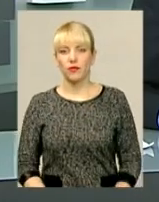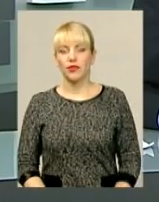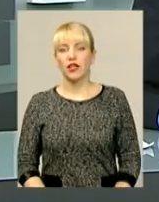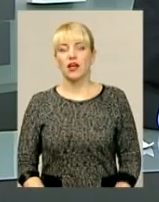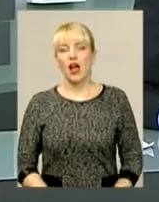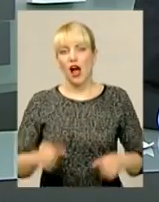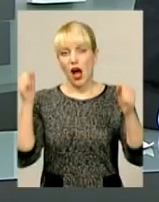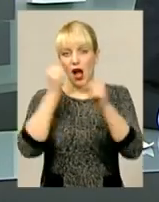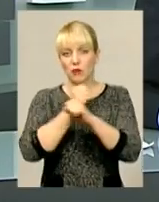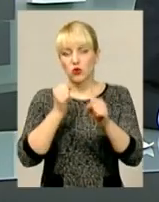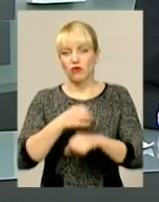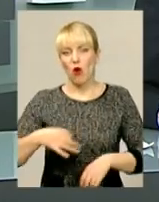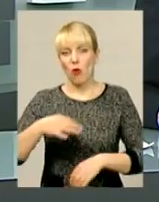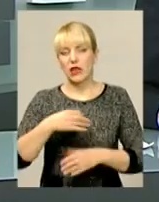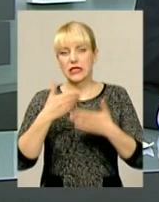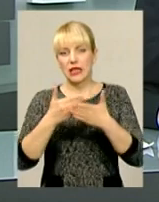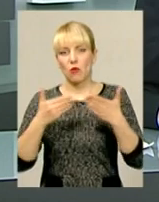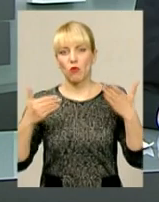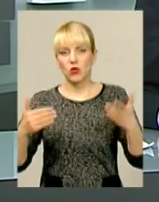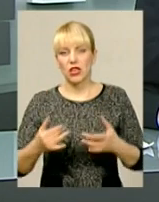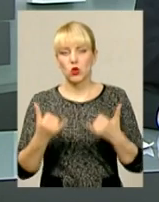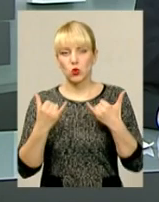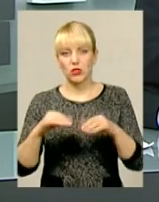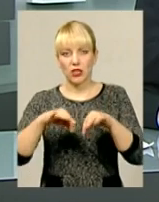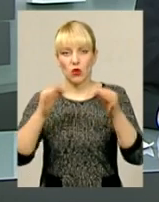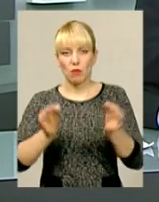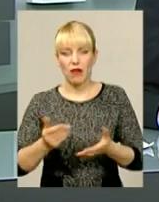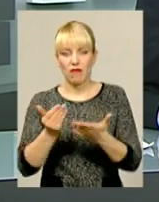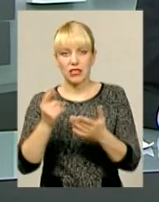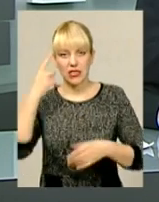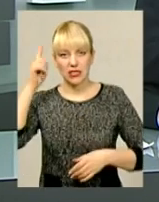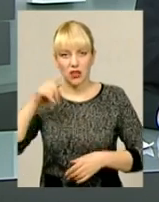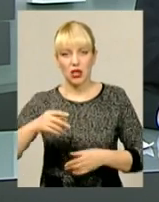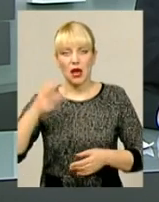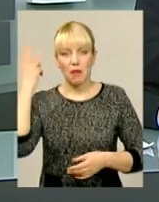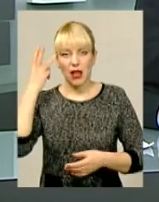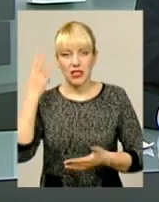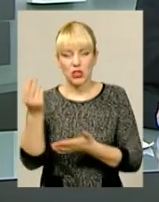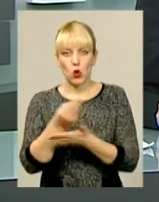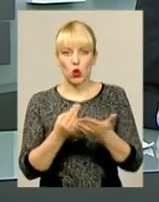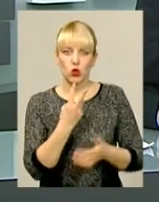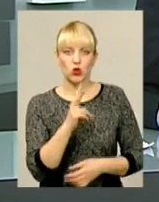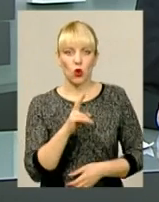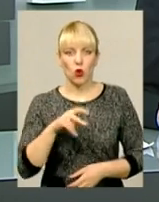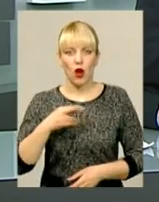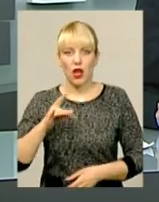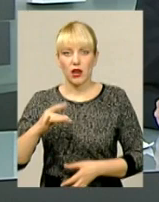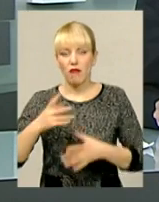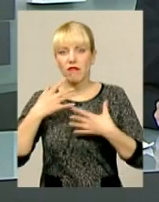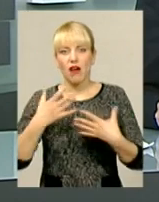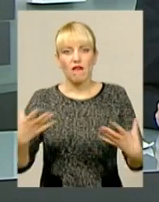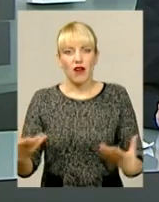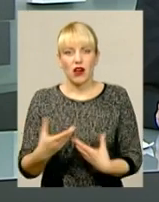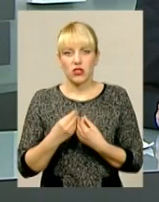Абсурд в обласному музеї сучасного мистецтва. Виставка знаного хмельницького художника Сергія Школяра вражає оригінальністю.